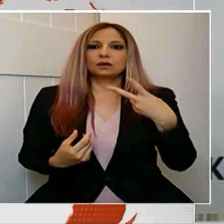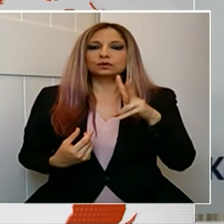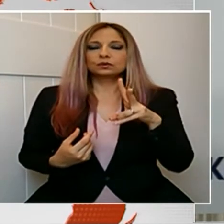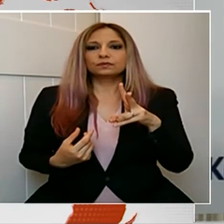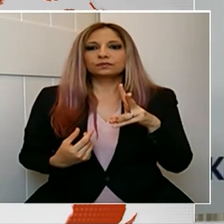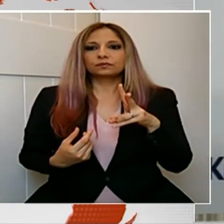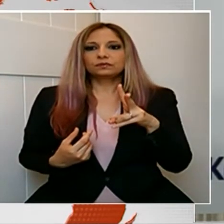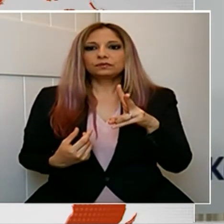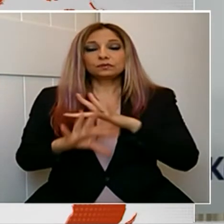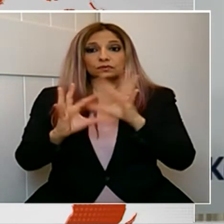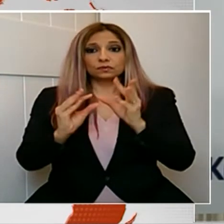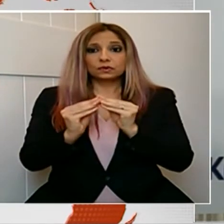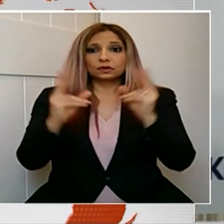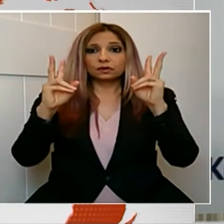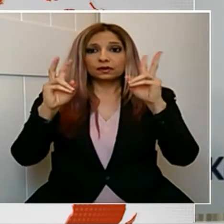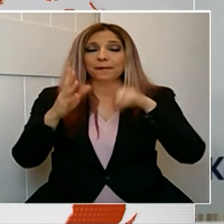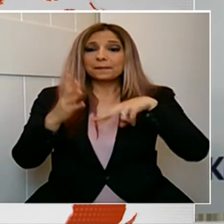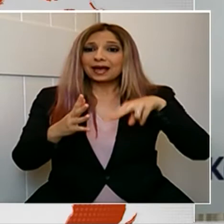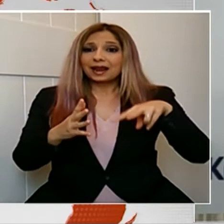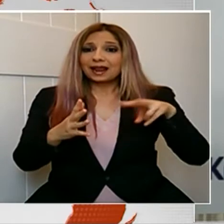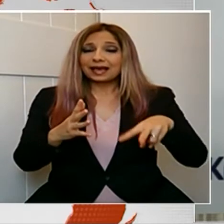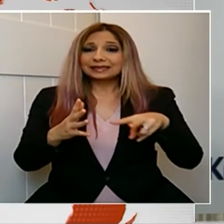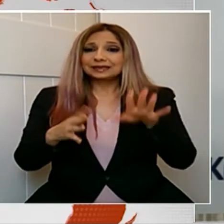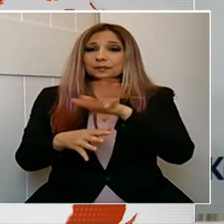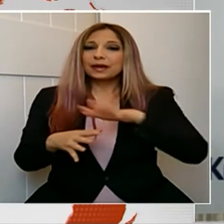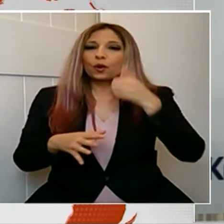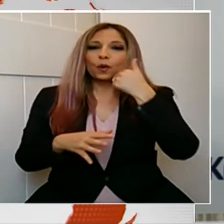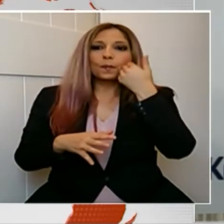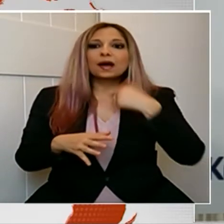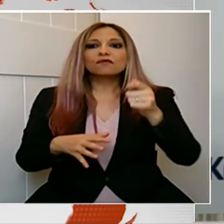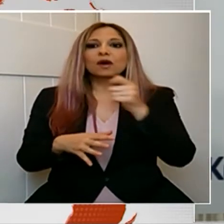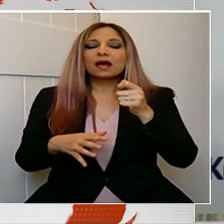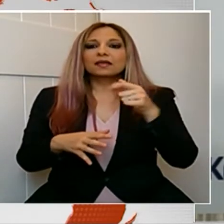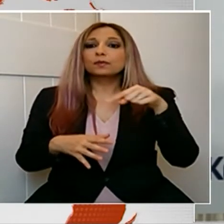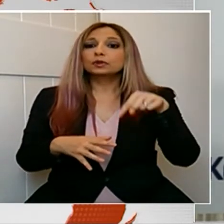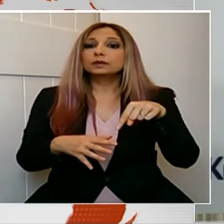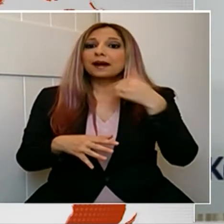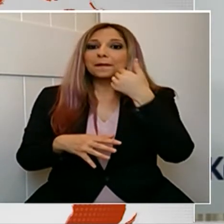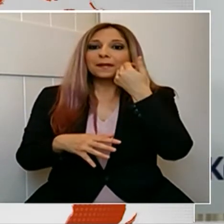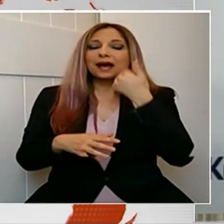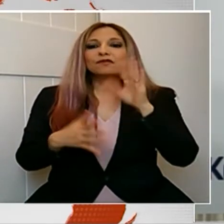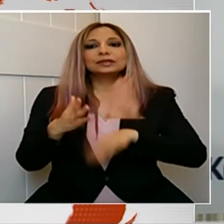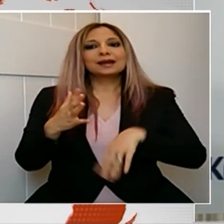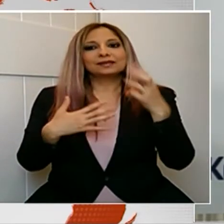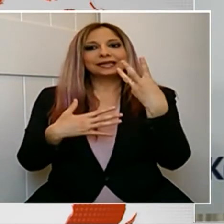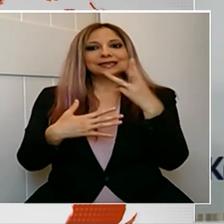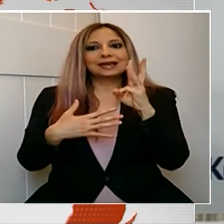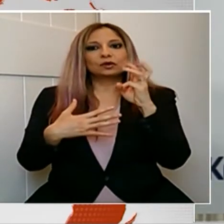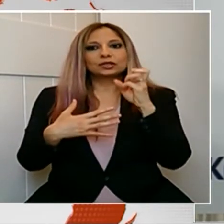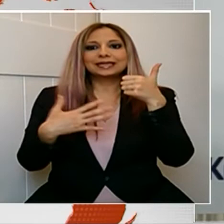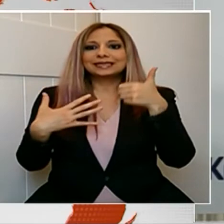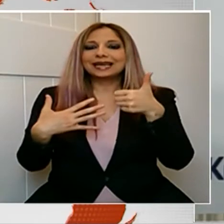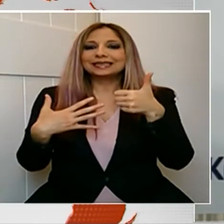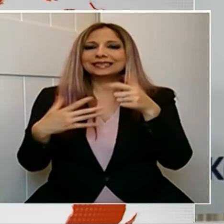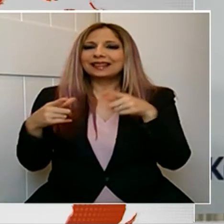Ολοκληρώθηκαν οι μελέτες των περιοχών Πάφων και Αραδίπου. Στην Πάφο σήμερα από τα τελευταία 336 δείγματα είχαμε νέα θετικό.